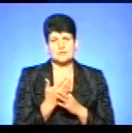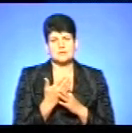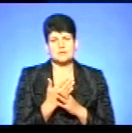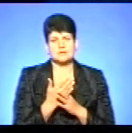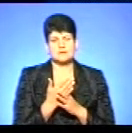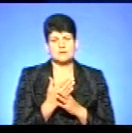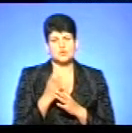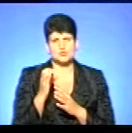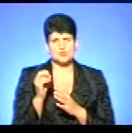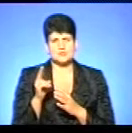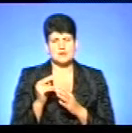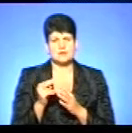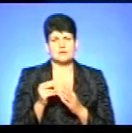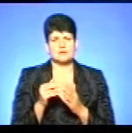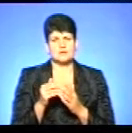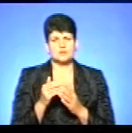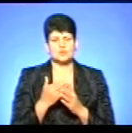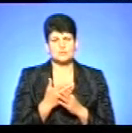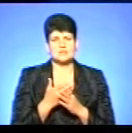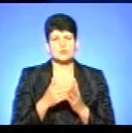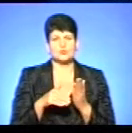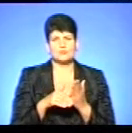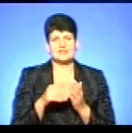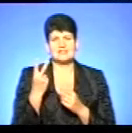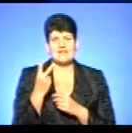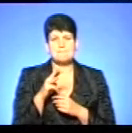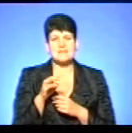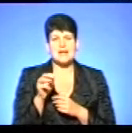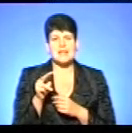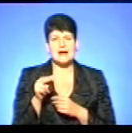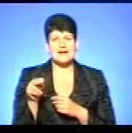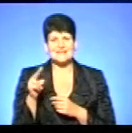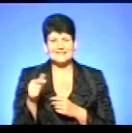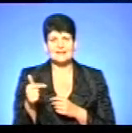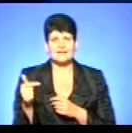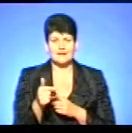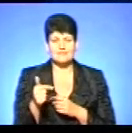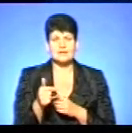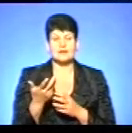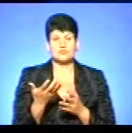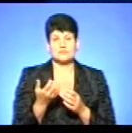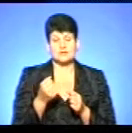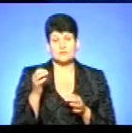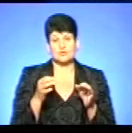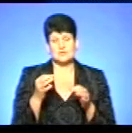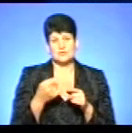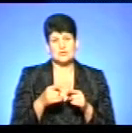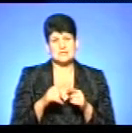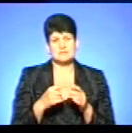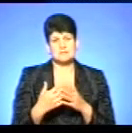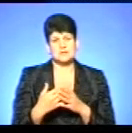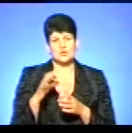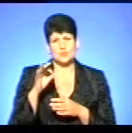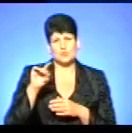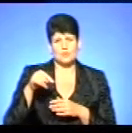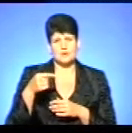соціальних допомог десь 2 млрд грн. Якщо взяти в відсотковому виразі, то це складає десь 0